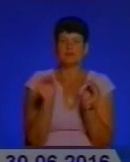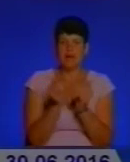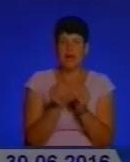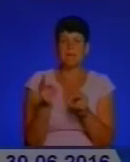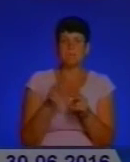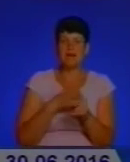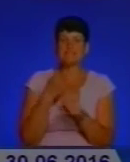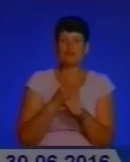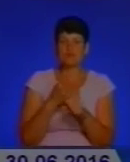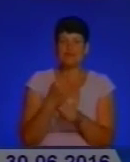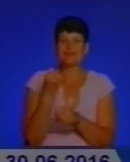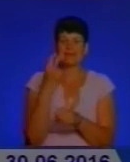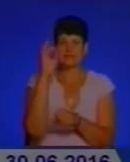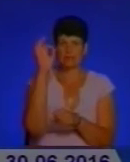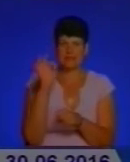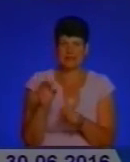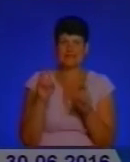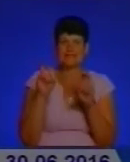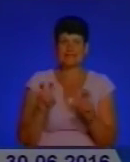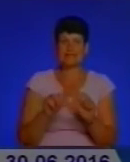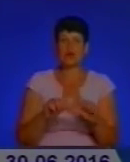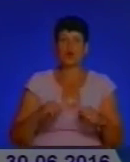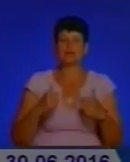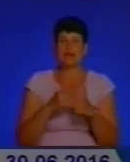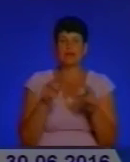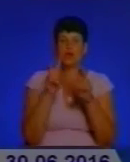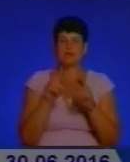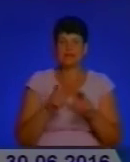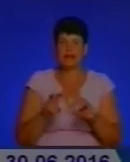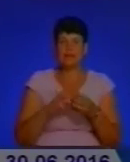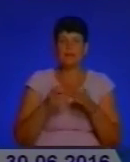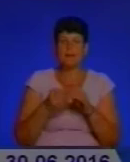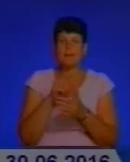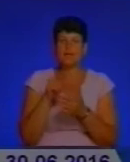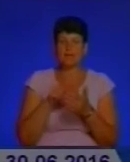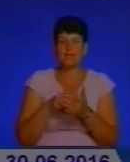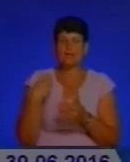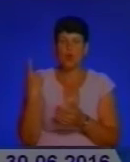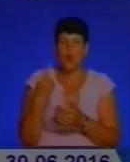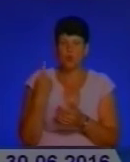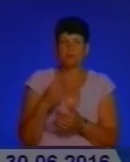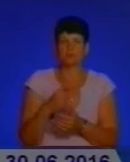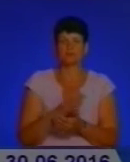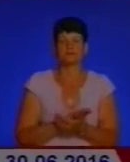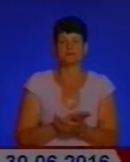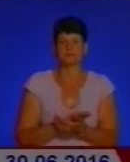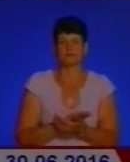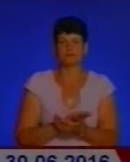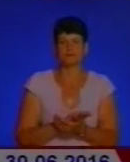майже 12%. На засіданні колеги, яка розглянула проблемні питання з життя області, побувала Любов Гадомська.